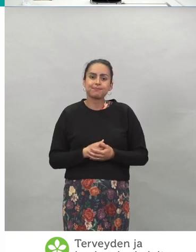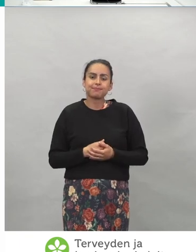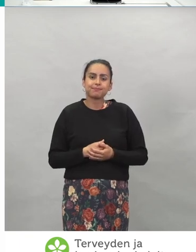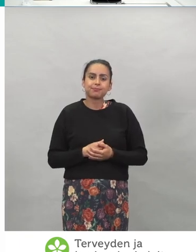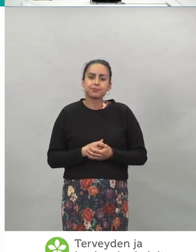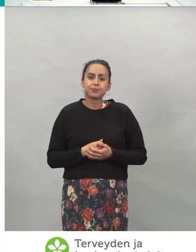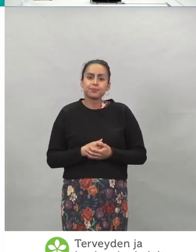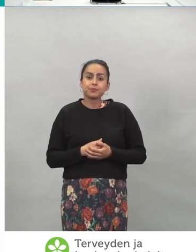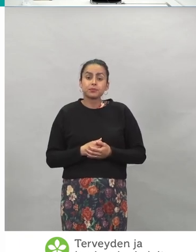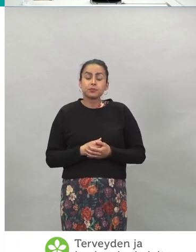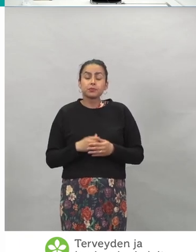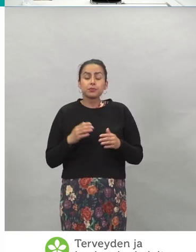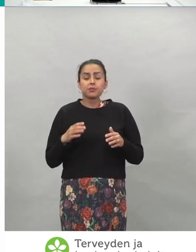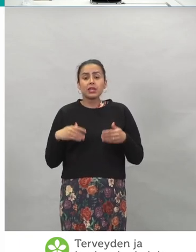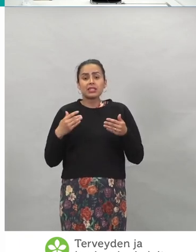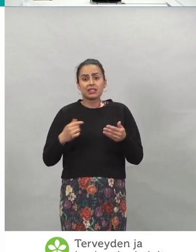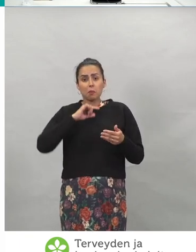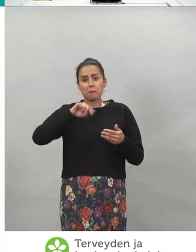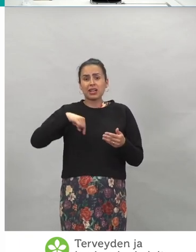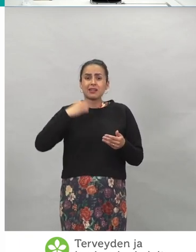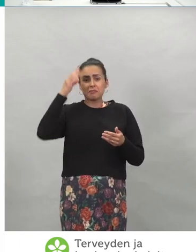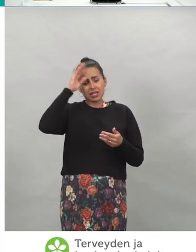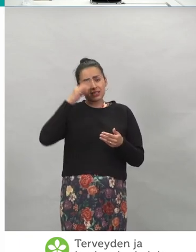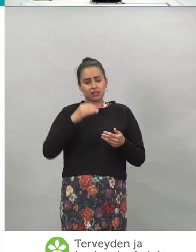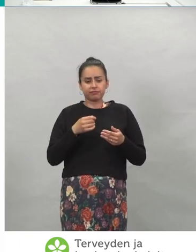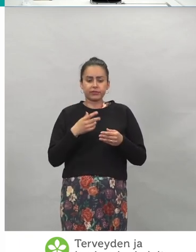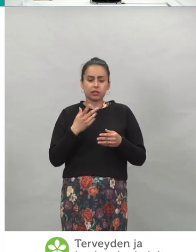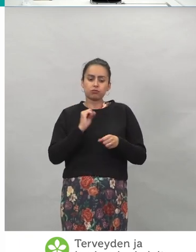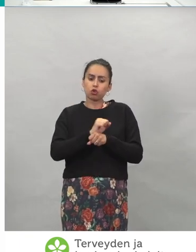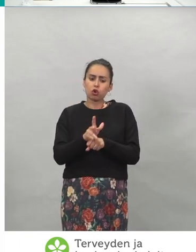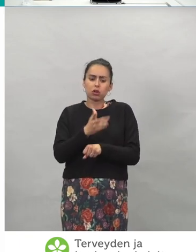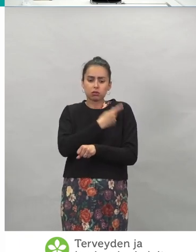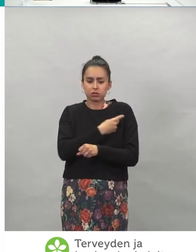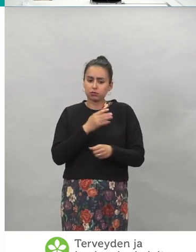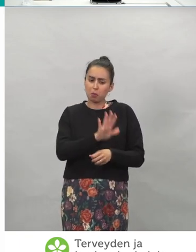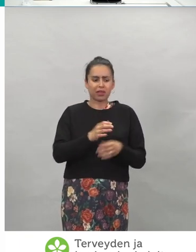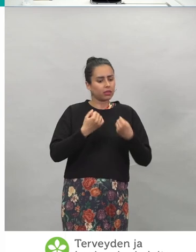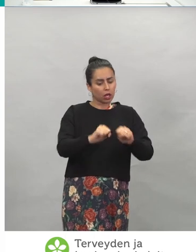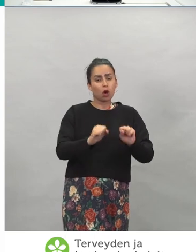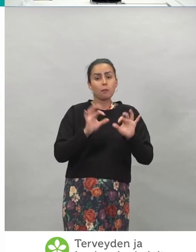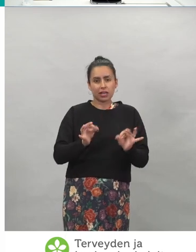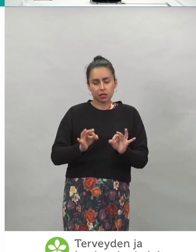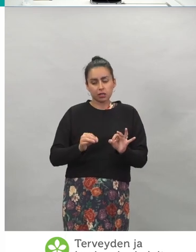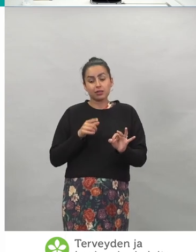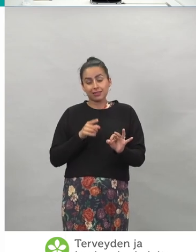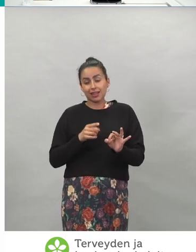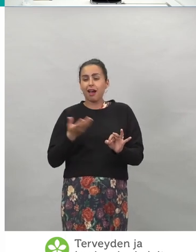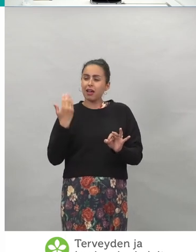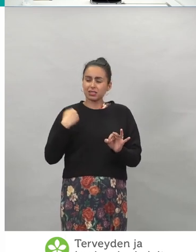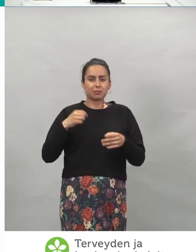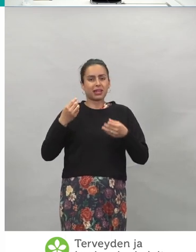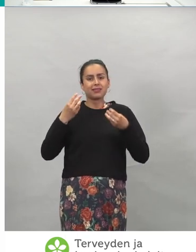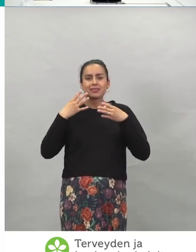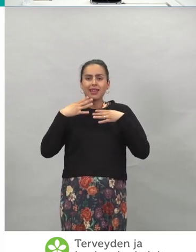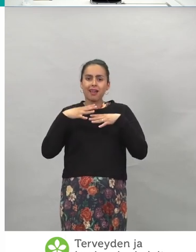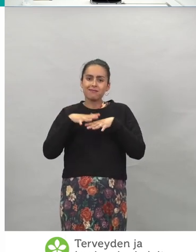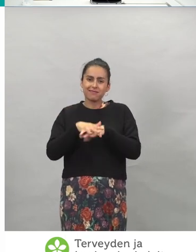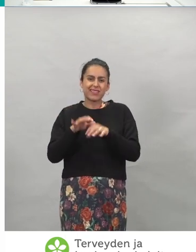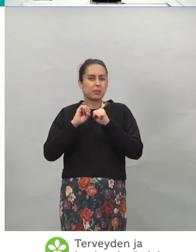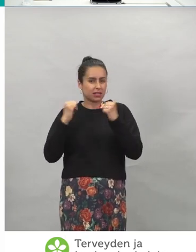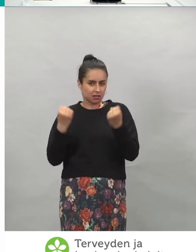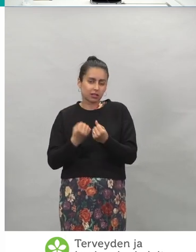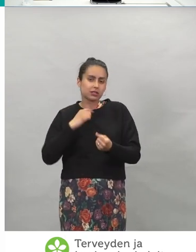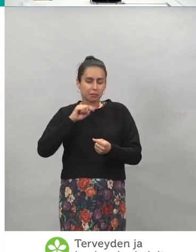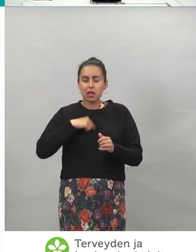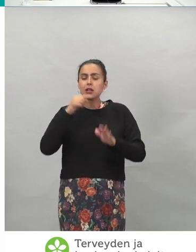Ja sitten kun me mietitään sitä, että kuinka tehokkaita nämä koronarokotteet on, ja tämä me ollaan käyty läpi aikaisemmissa webinaareissa, niin me aina muistutan